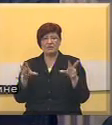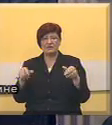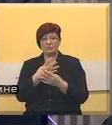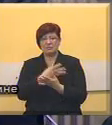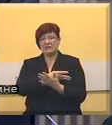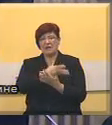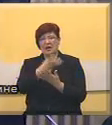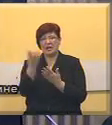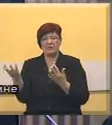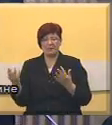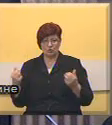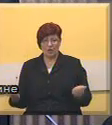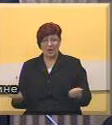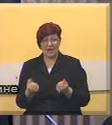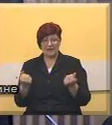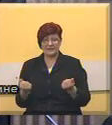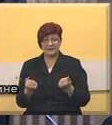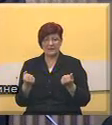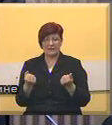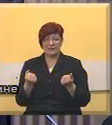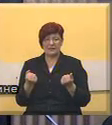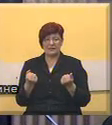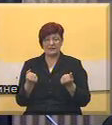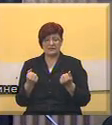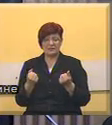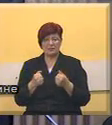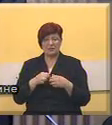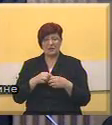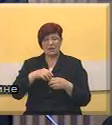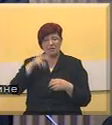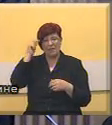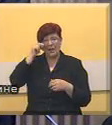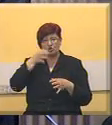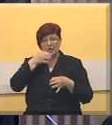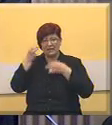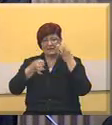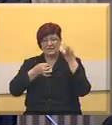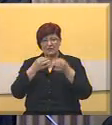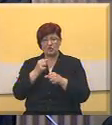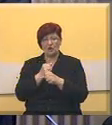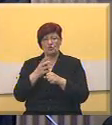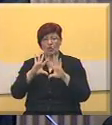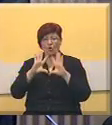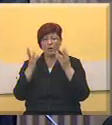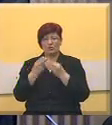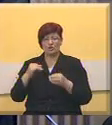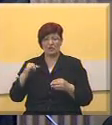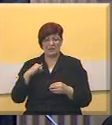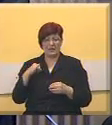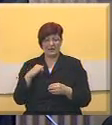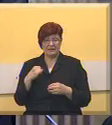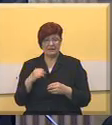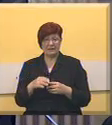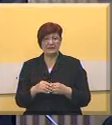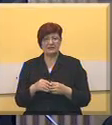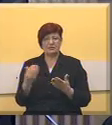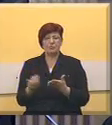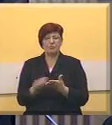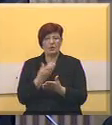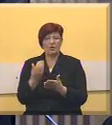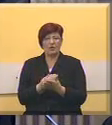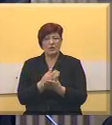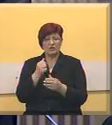lepezu aktivnosti, baveći se naočno-istraživačkim radom od opišteg interesa, poslovima inovacijone